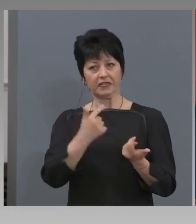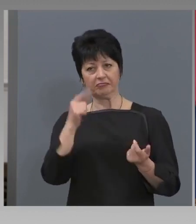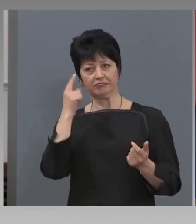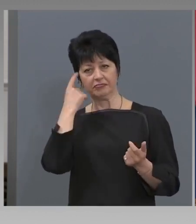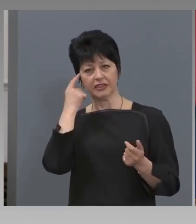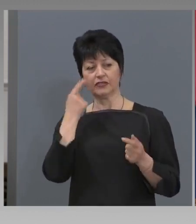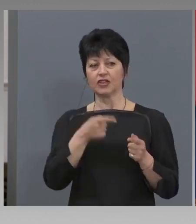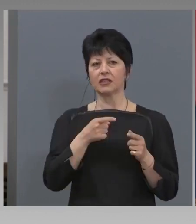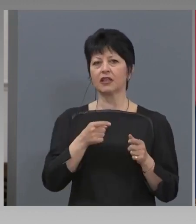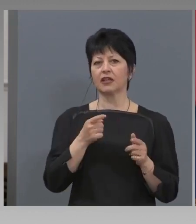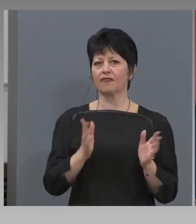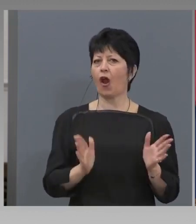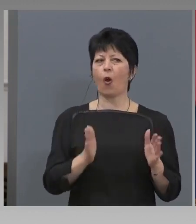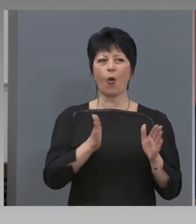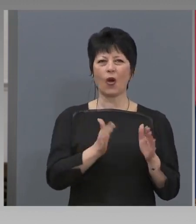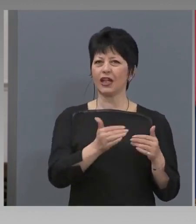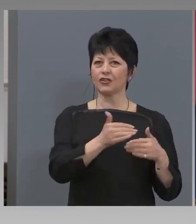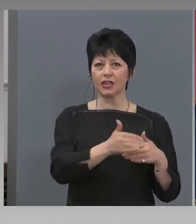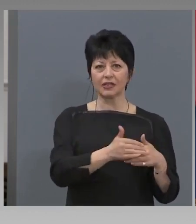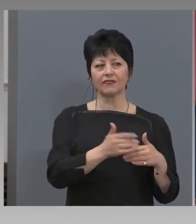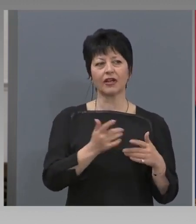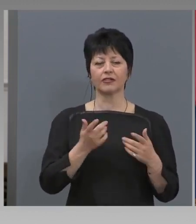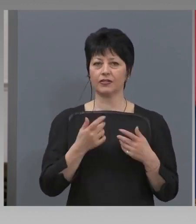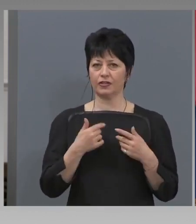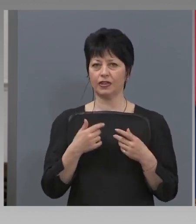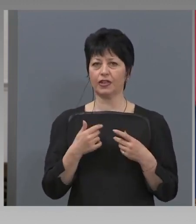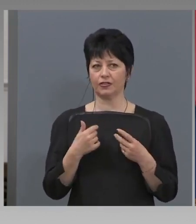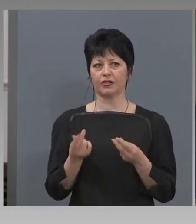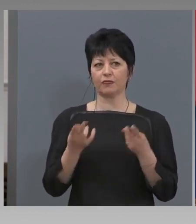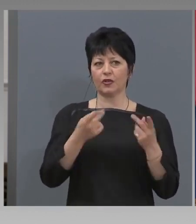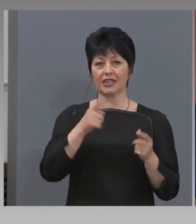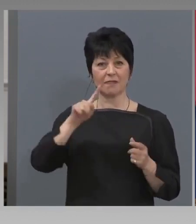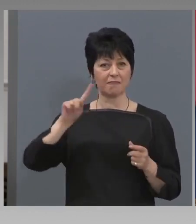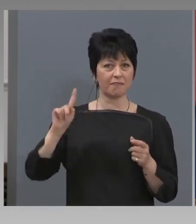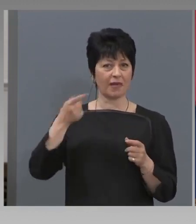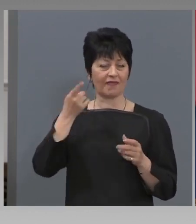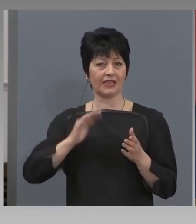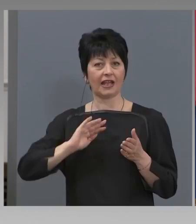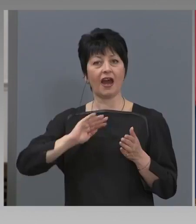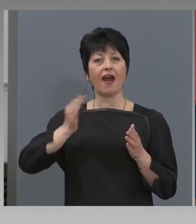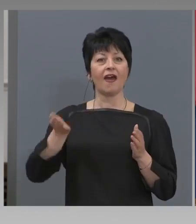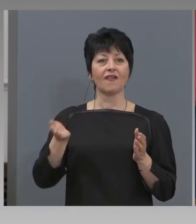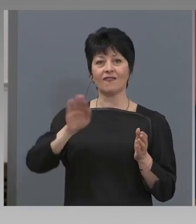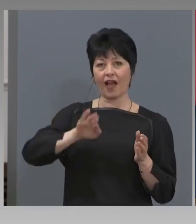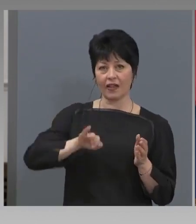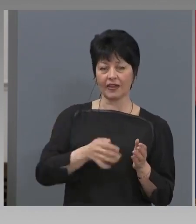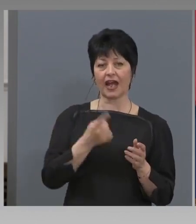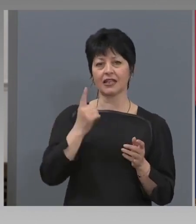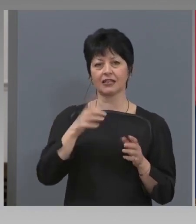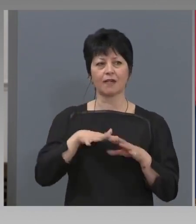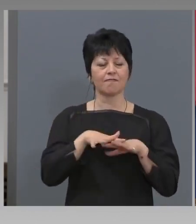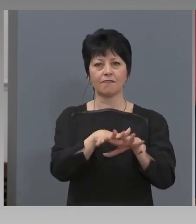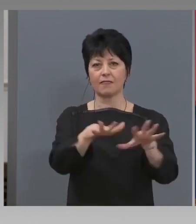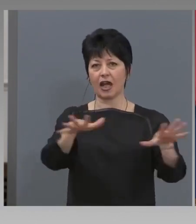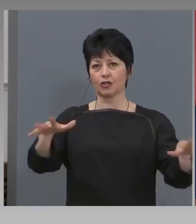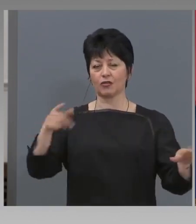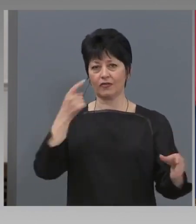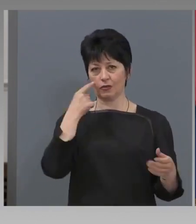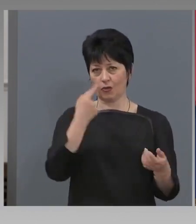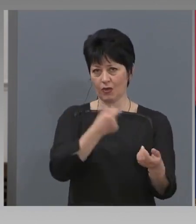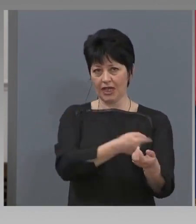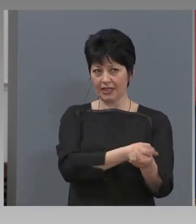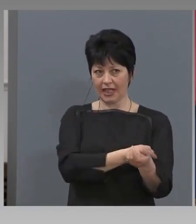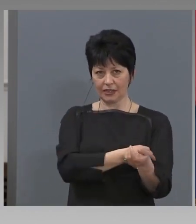такива количества ще понесеме първата вълна за масови тестове, но виждате и в Германия, и Австрия